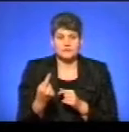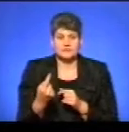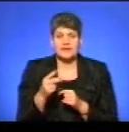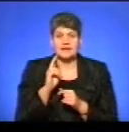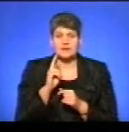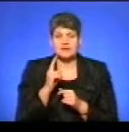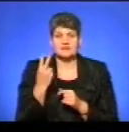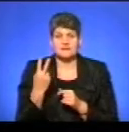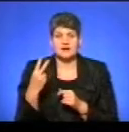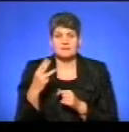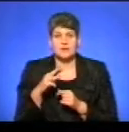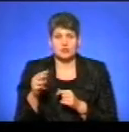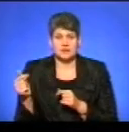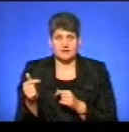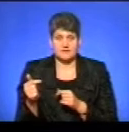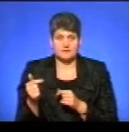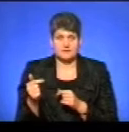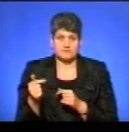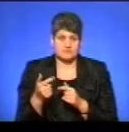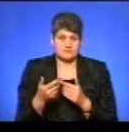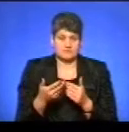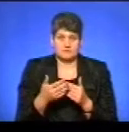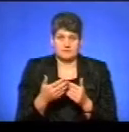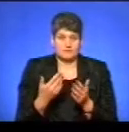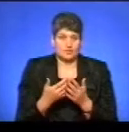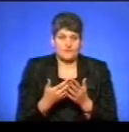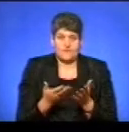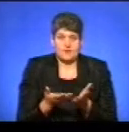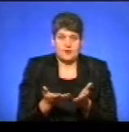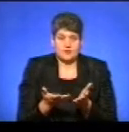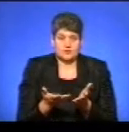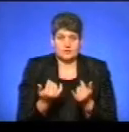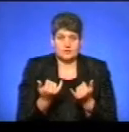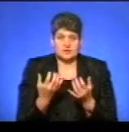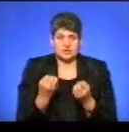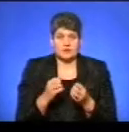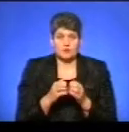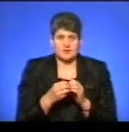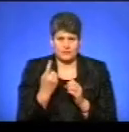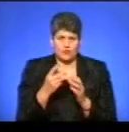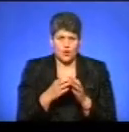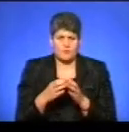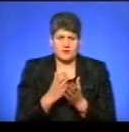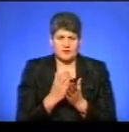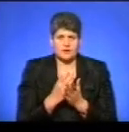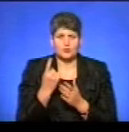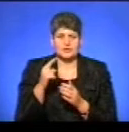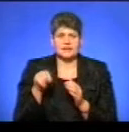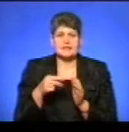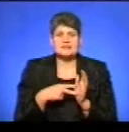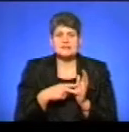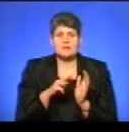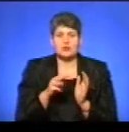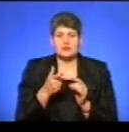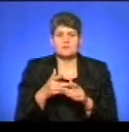Кременецький 2 мільйони гривень. І буквально, в нас зараз проблема в двох громадах. 1,7 мільйона гривень